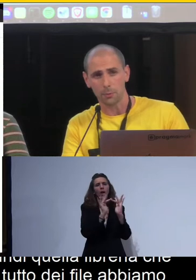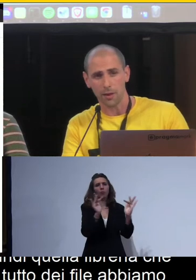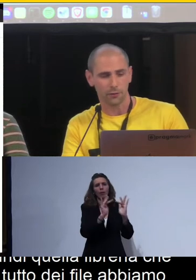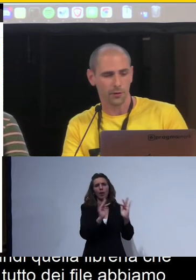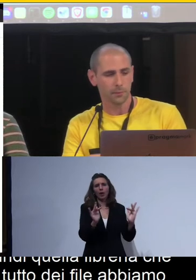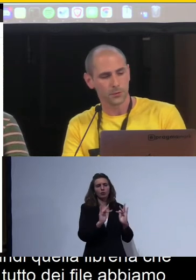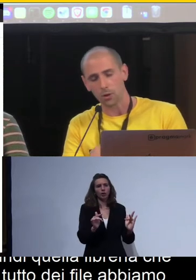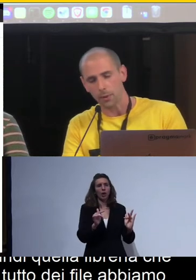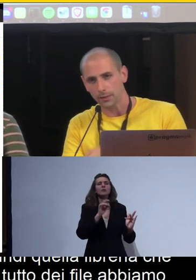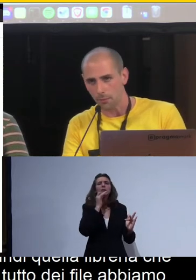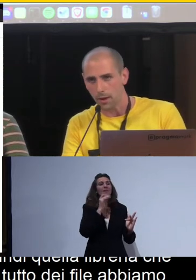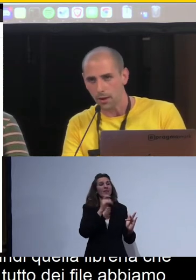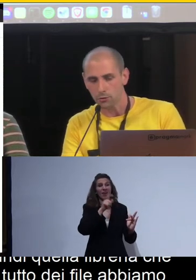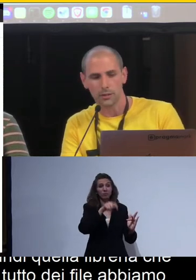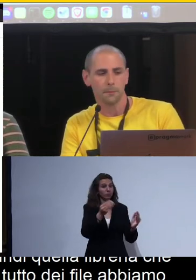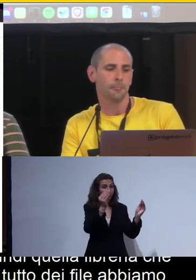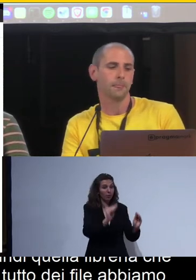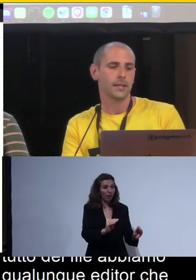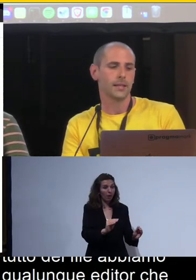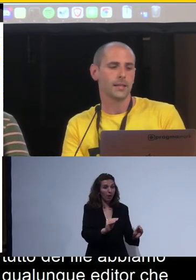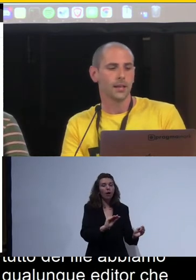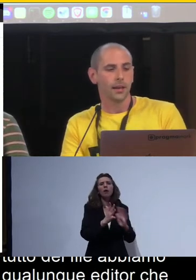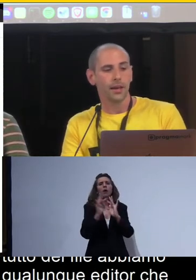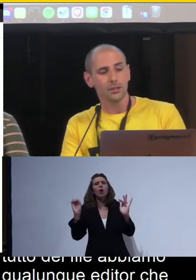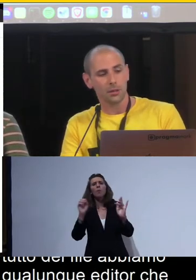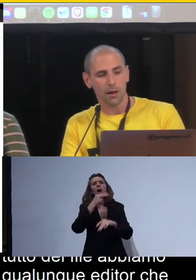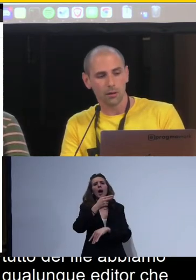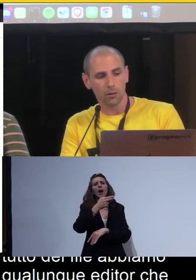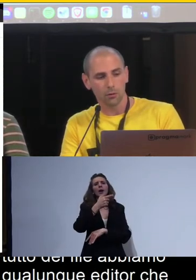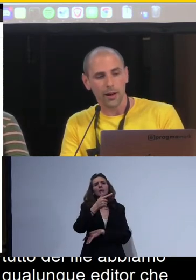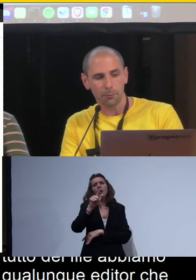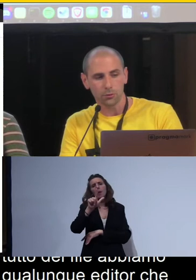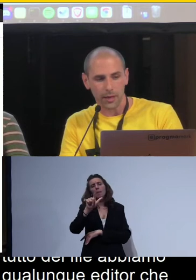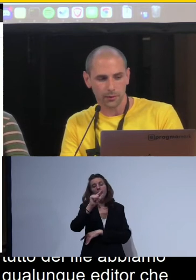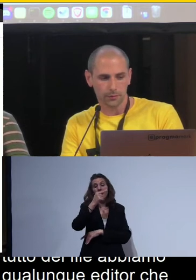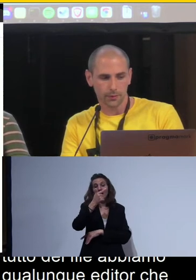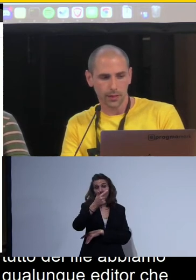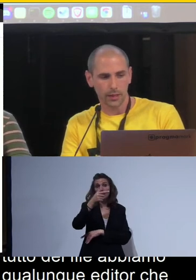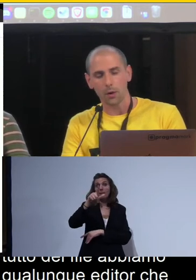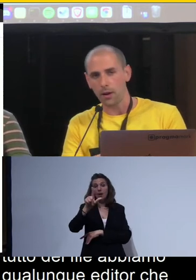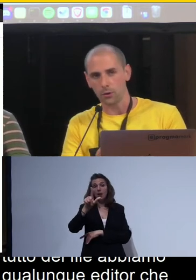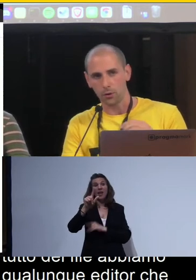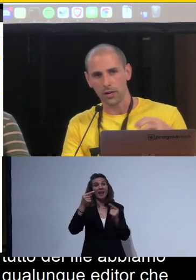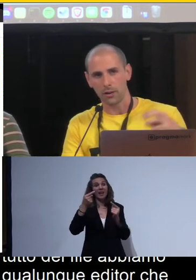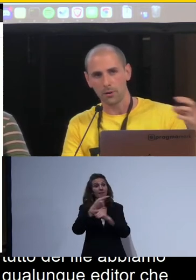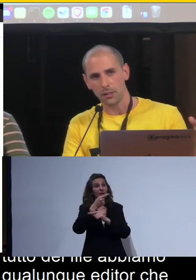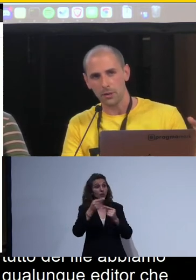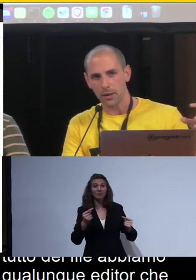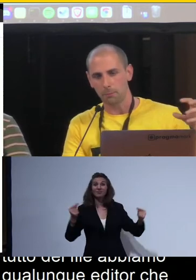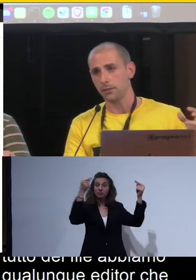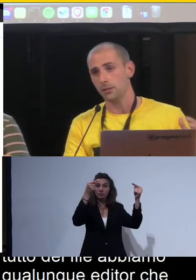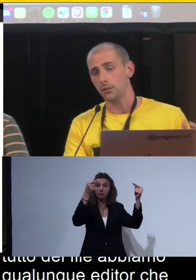generato come PDF, cioè come HTML scusate, e in cima un file .tech che è quello che con la